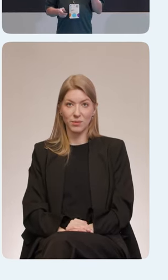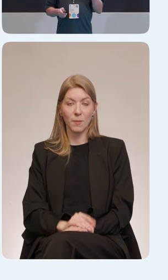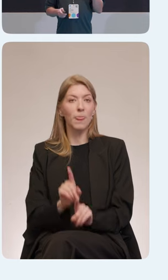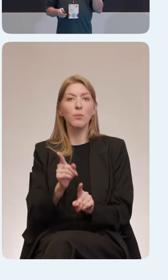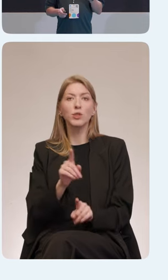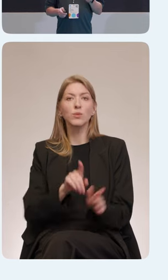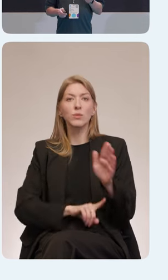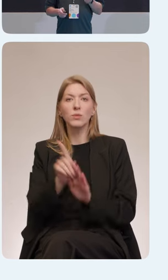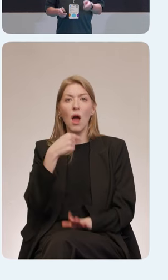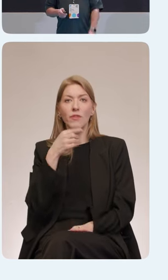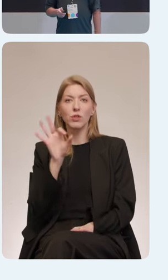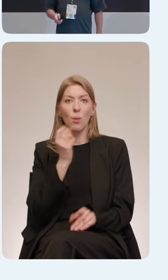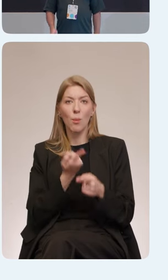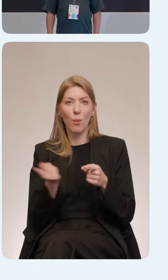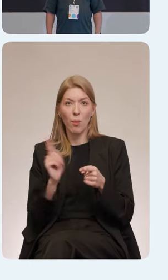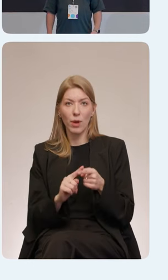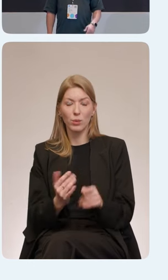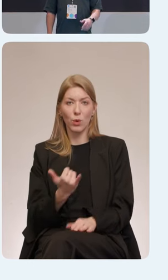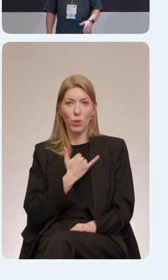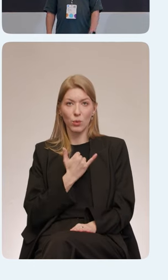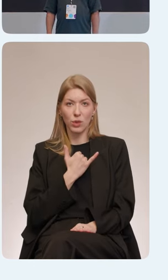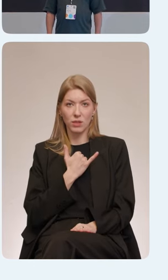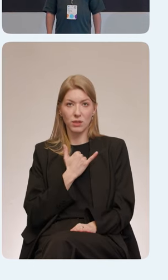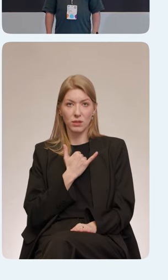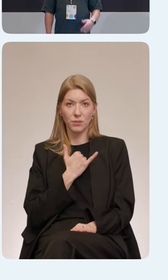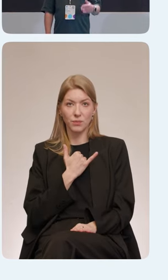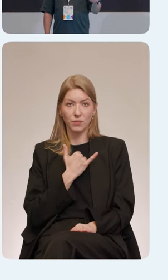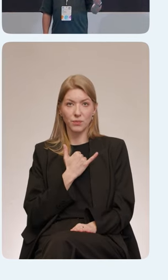про мобилку, у нас приложение получило 90 баллов